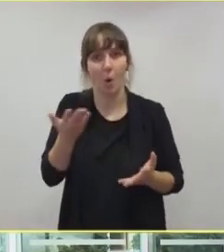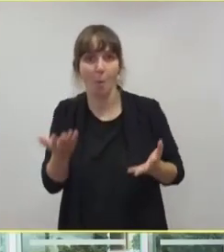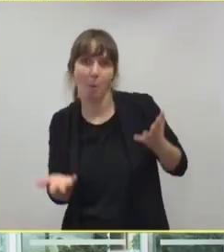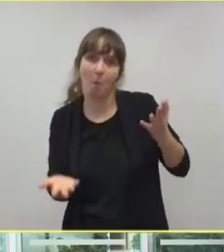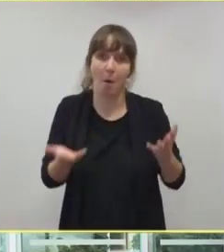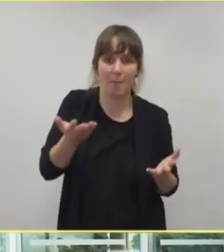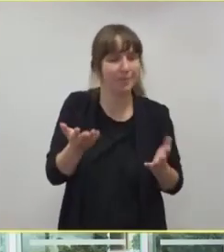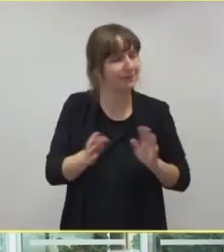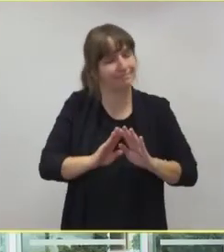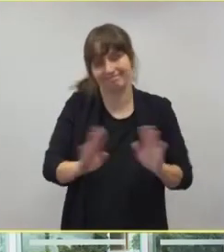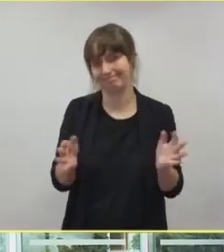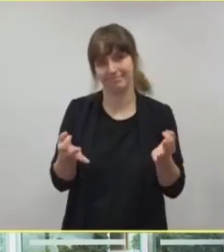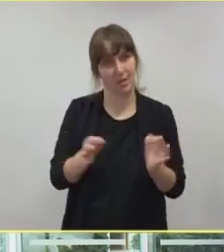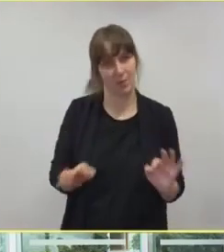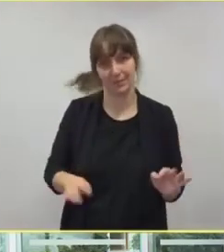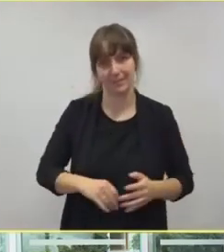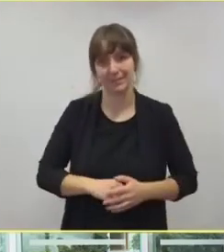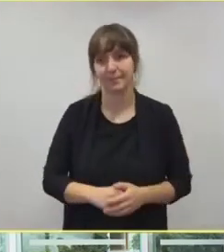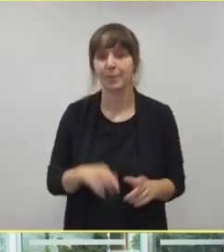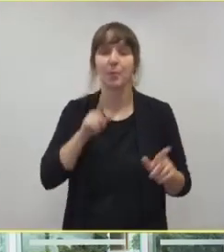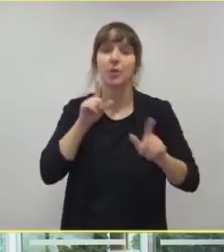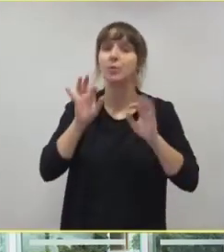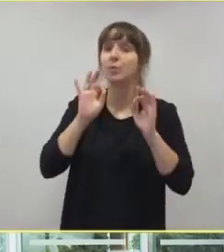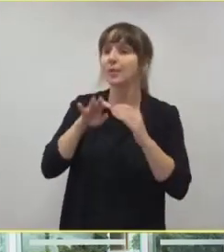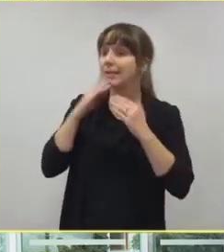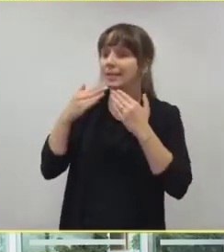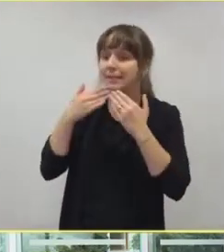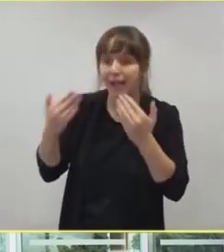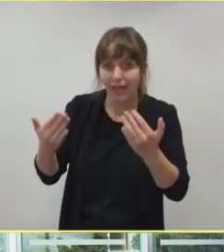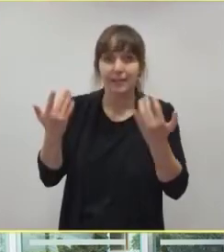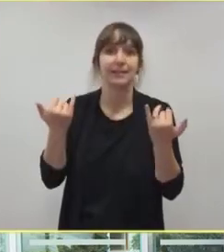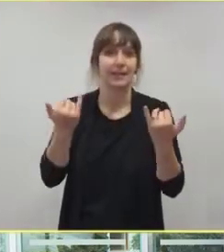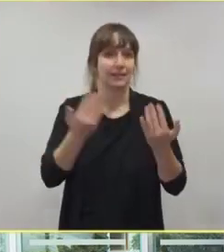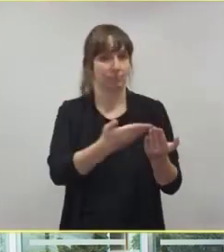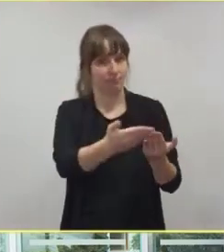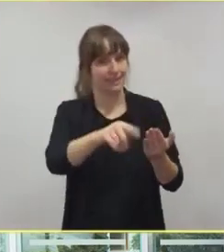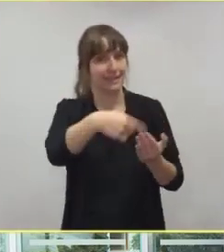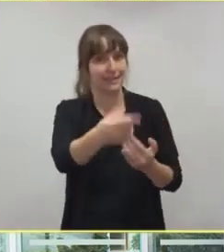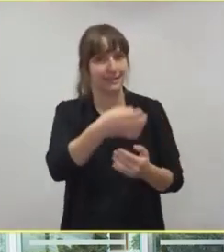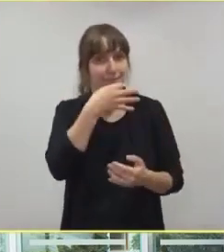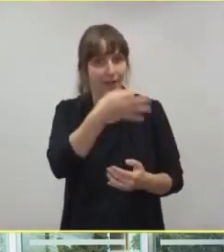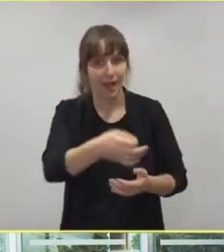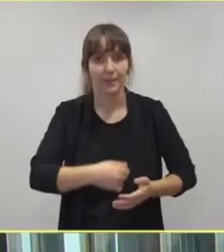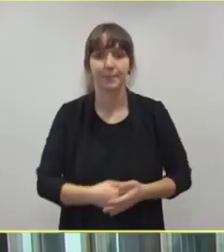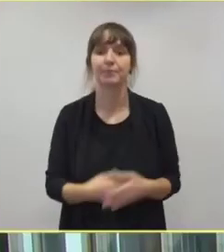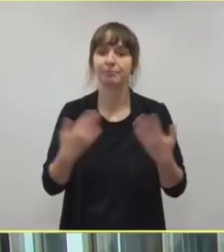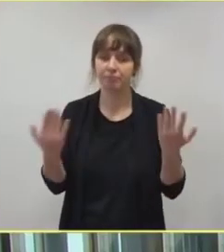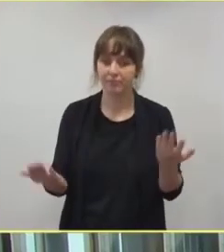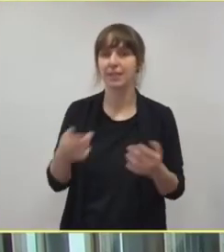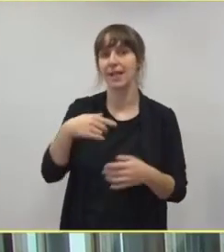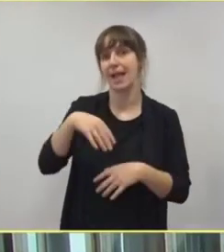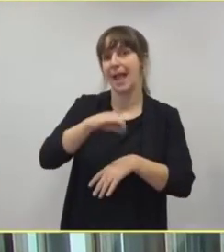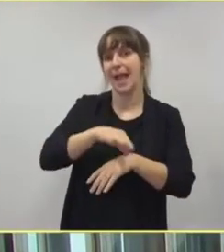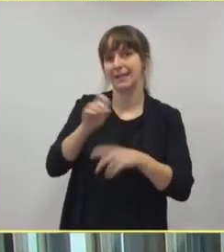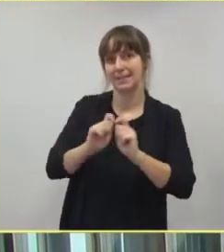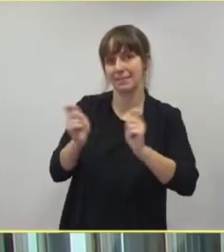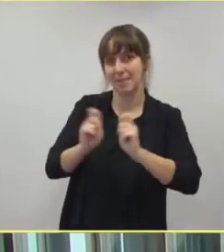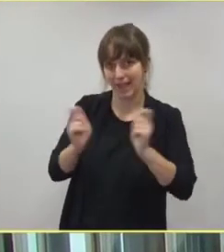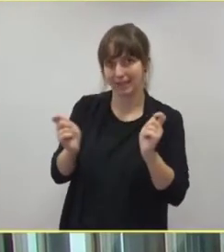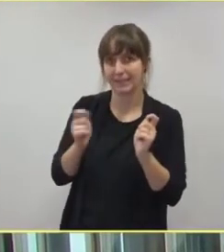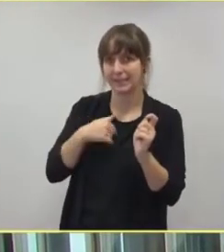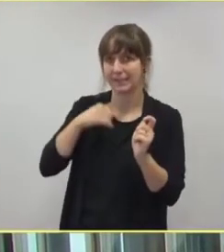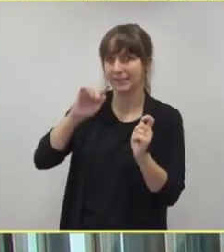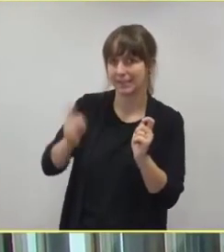Vielen Dank dafür. Dann gehe ich jetzt nochmal hier weiter, habe aber noch weitere Online-Fragen. Bitteschön. Also vom Ärzteblatt hat sich aber im Grunde erledigt, weil ich auch auf das